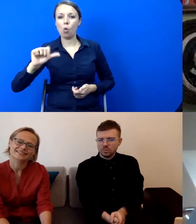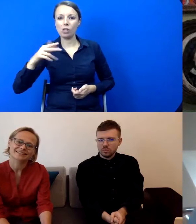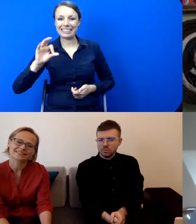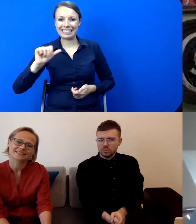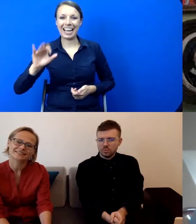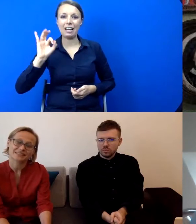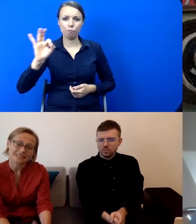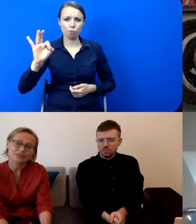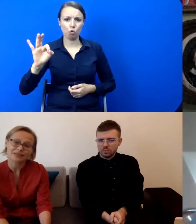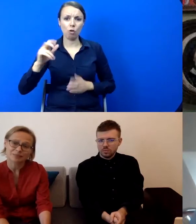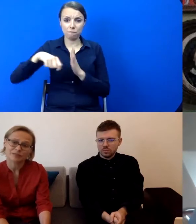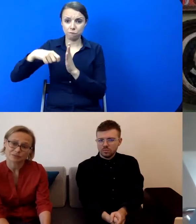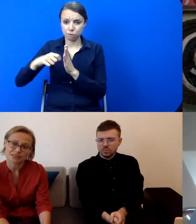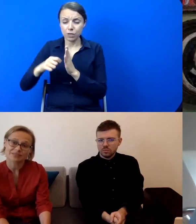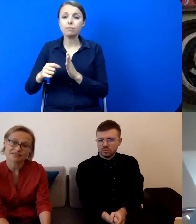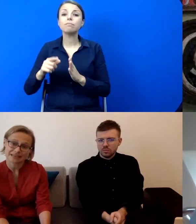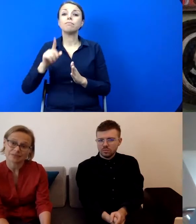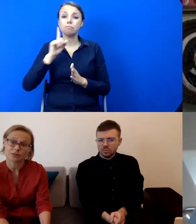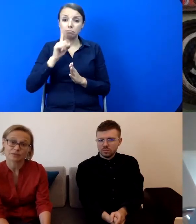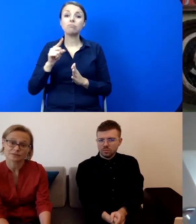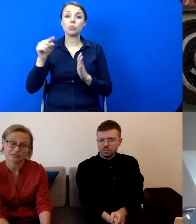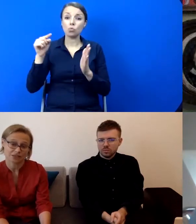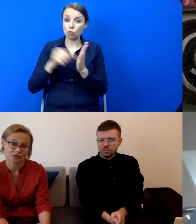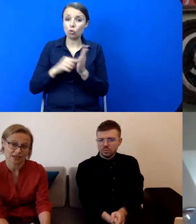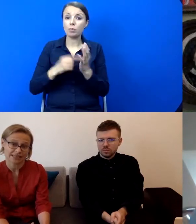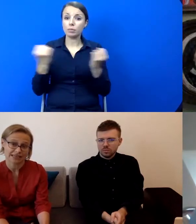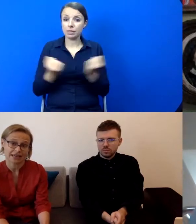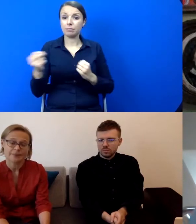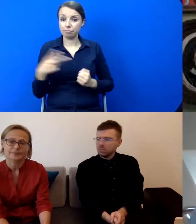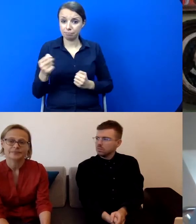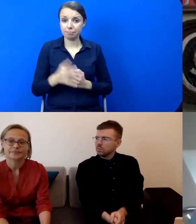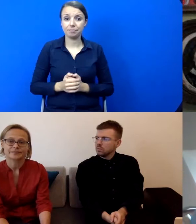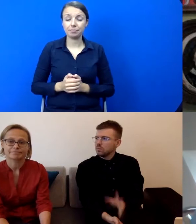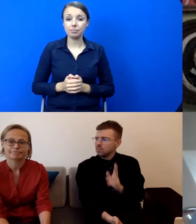i więc no tak jak mówię, sukcesywnie staramy się opracenować też kolekcję.